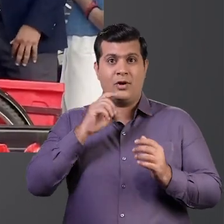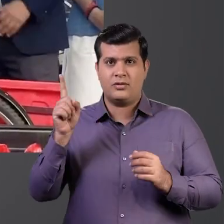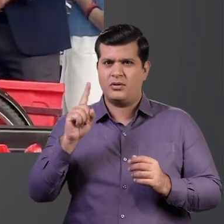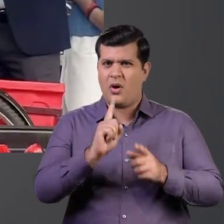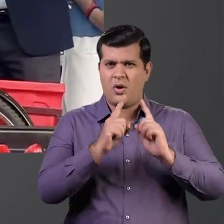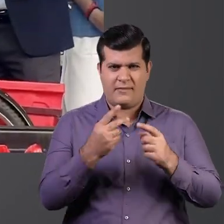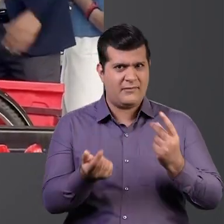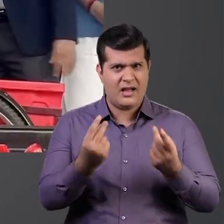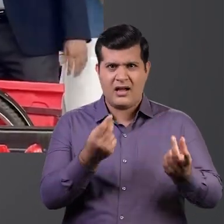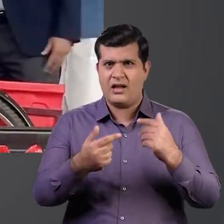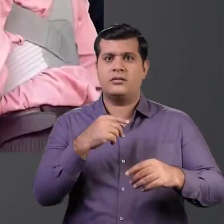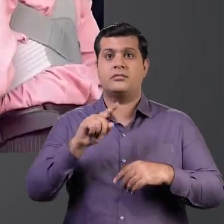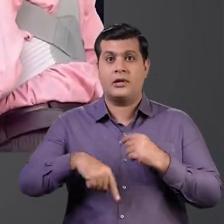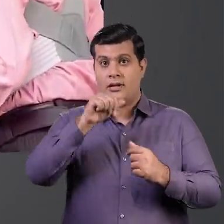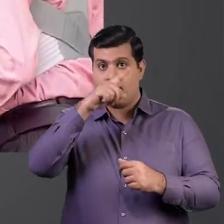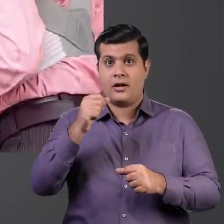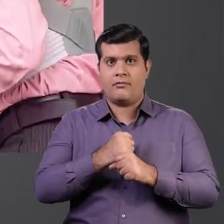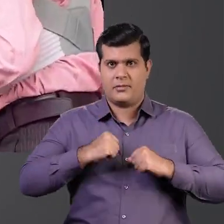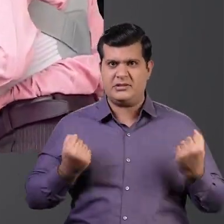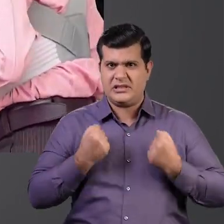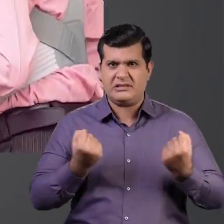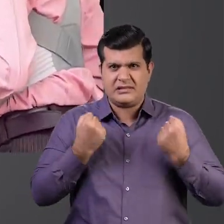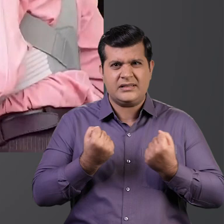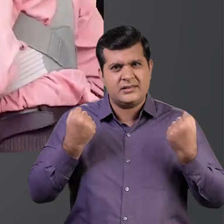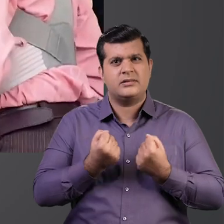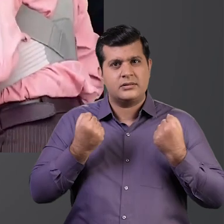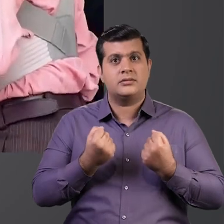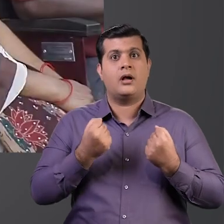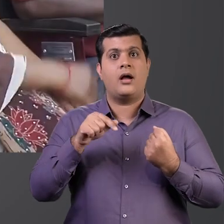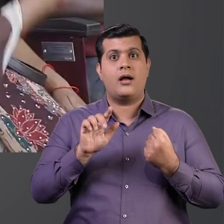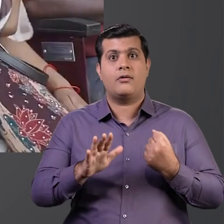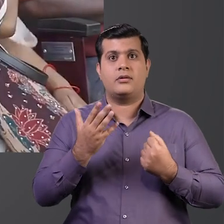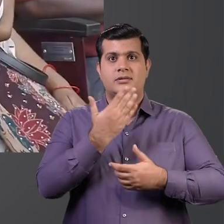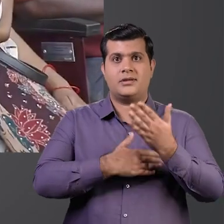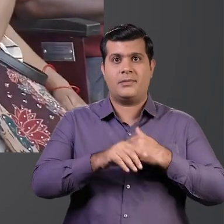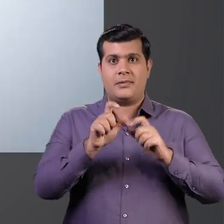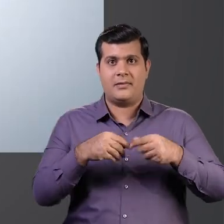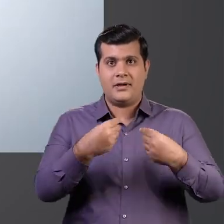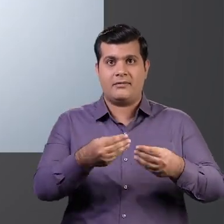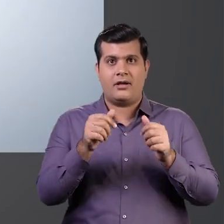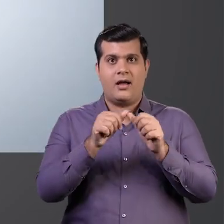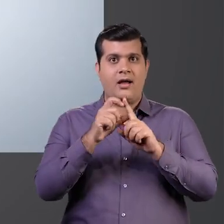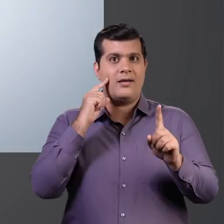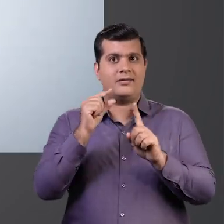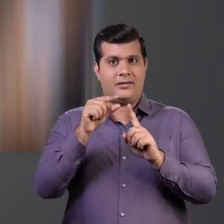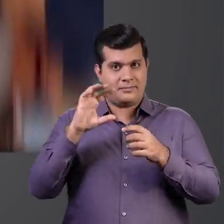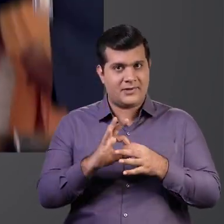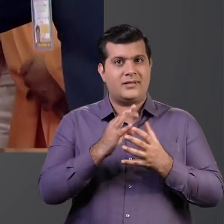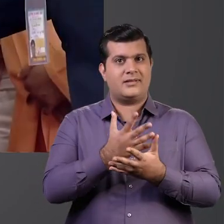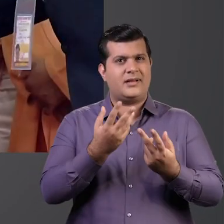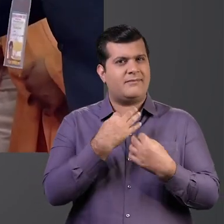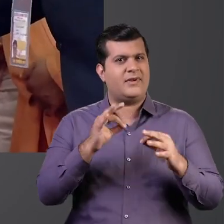प्रधान मंत्री जी के मार्ग दर्शन में भारत सरकार का ये निरंतर प्रयास है कि दिव्यांग जनों को एड़ी प्योजना के तहट